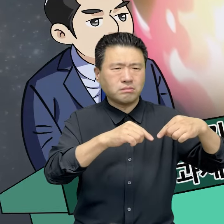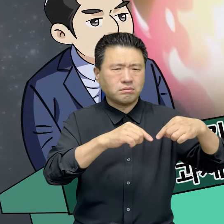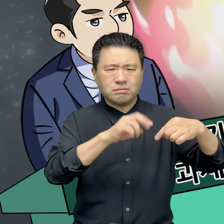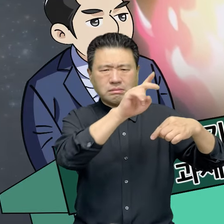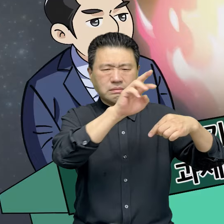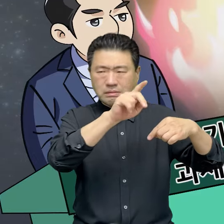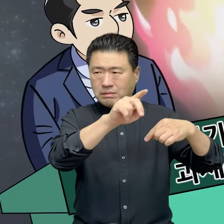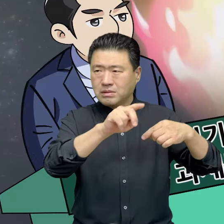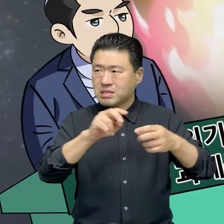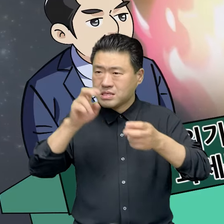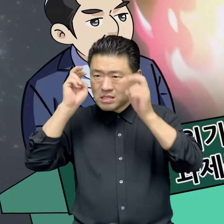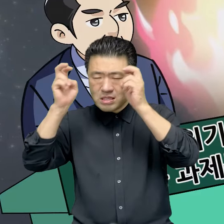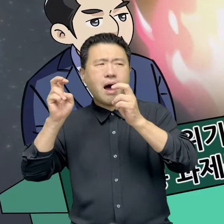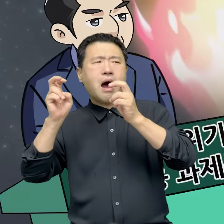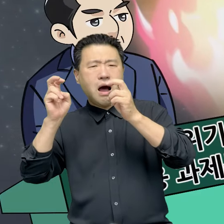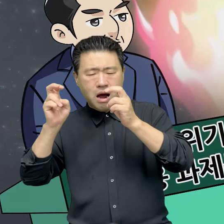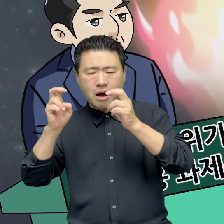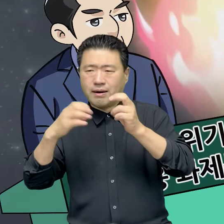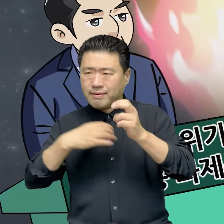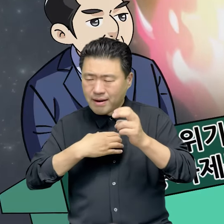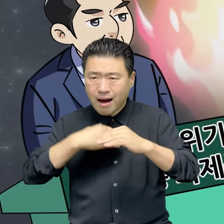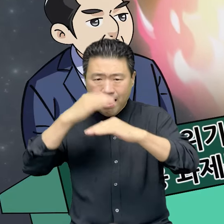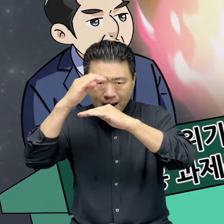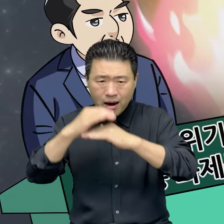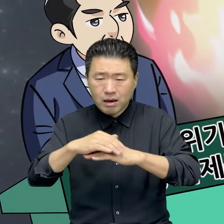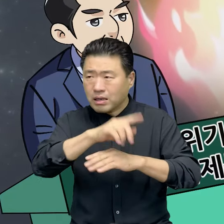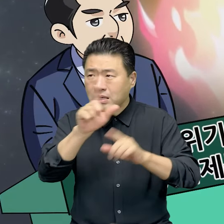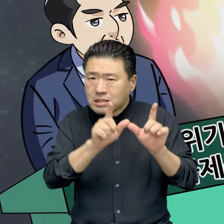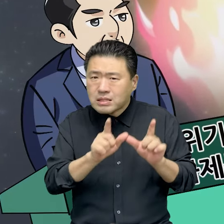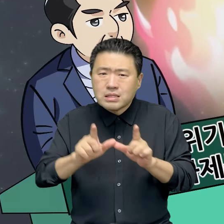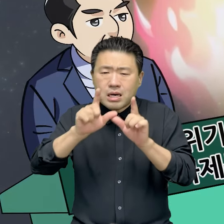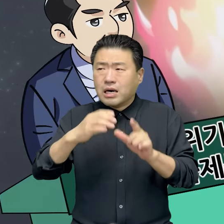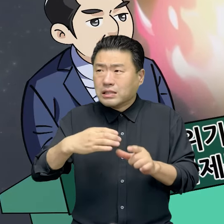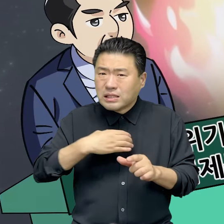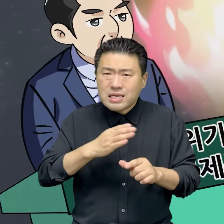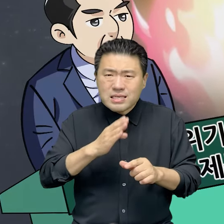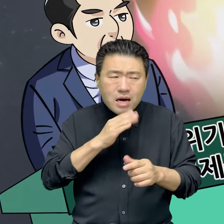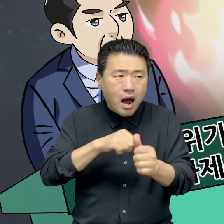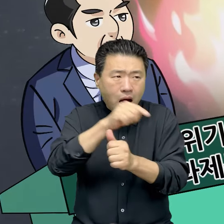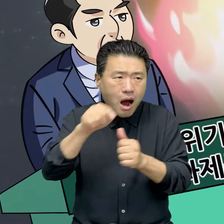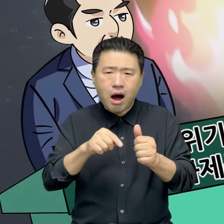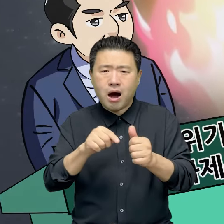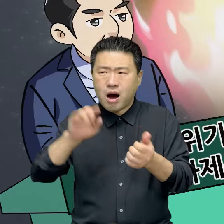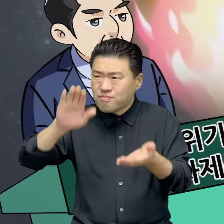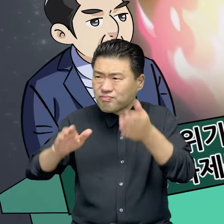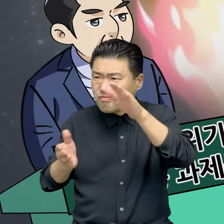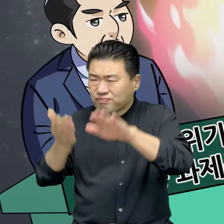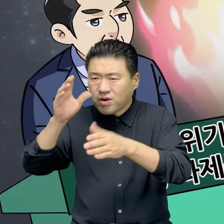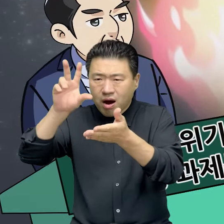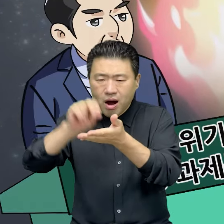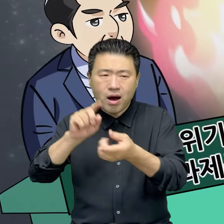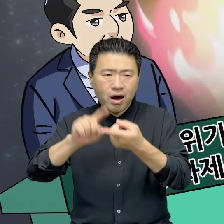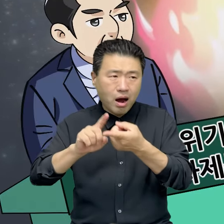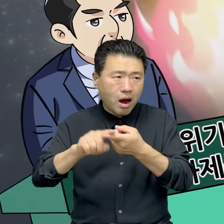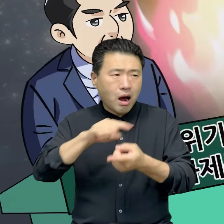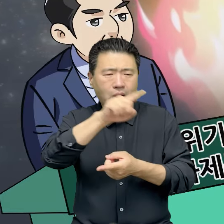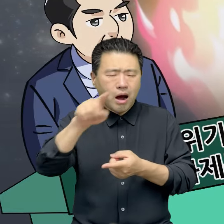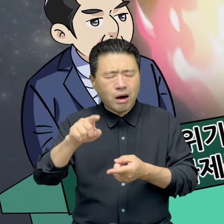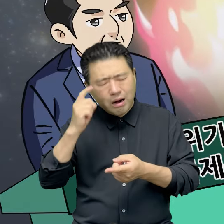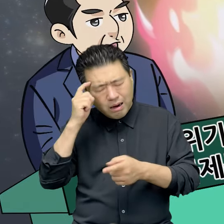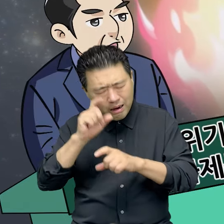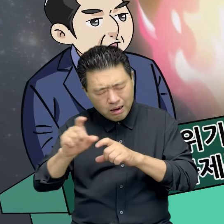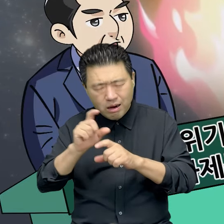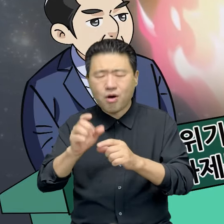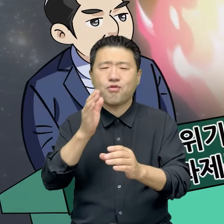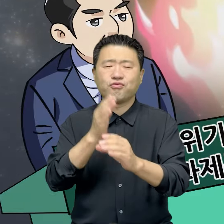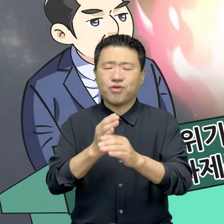기업의 생존을 좌우합니다. 우리 삶에 직접적인 위협을 가하면서 인권침해와 불평등이라는 숙제를 안겨주고